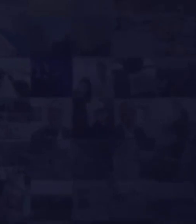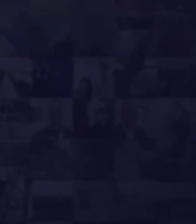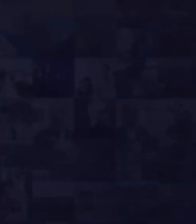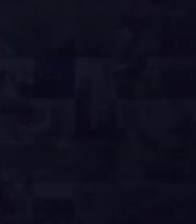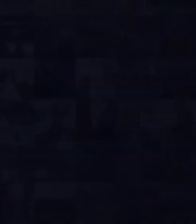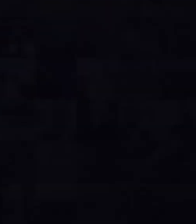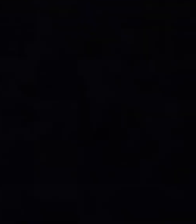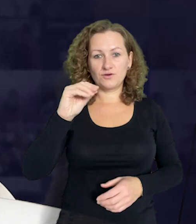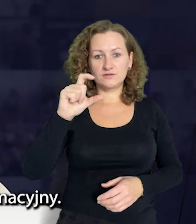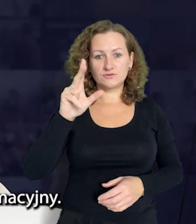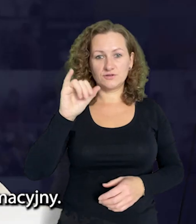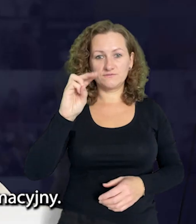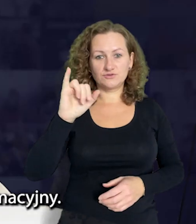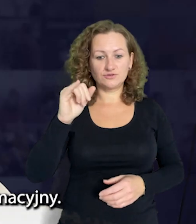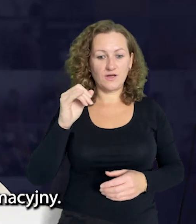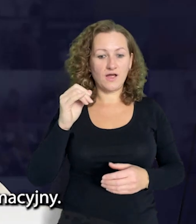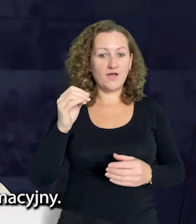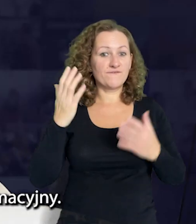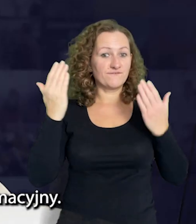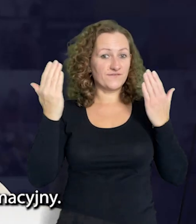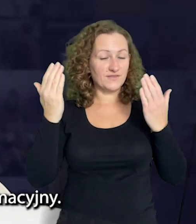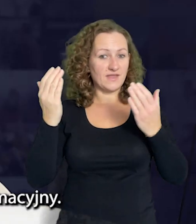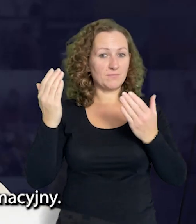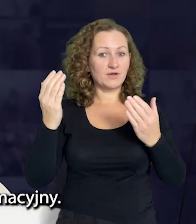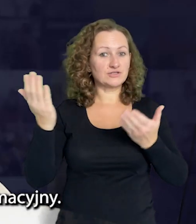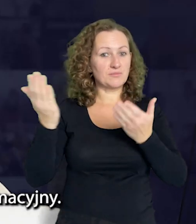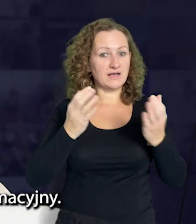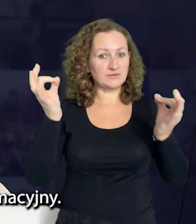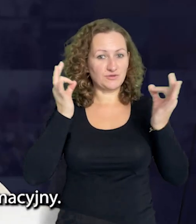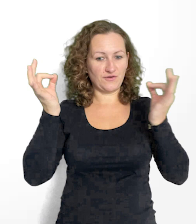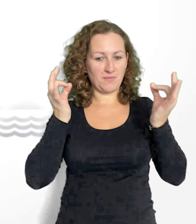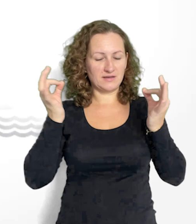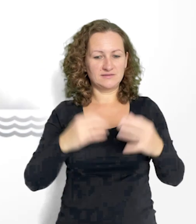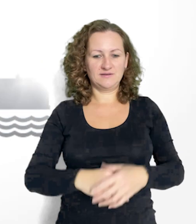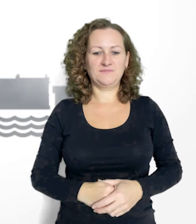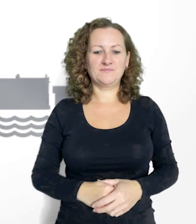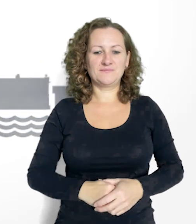Muzyka Anna Więckiewicz, witam i zapraszam na serwis informacyjny.